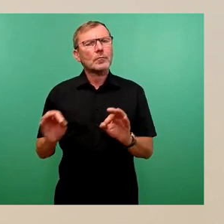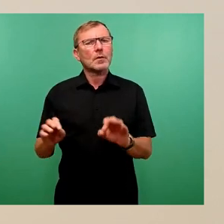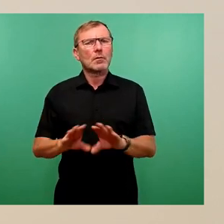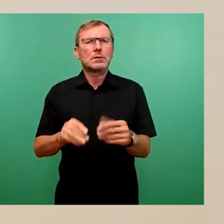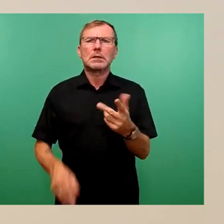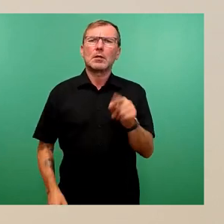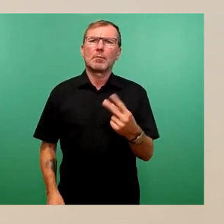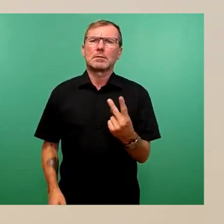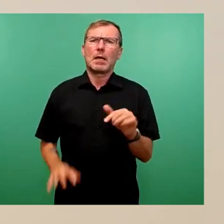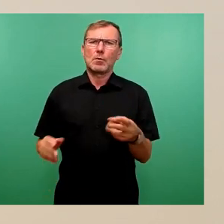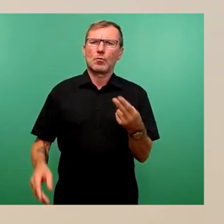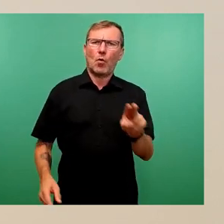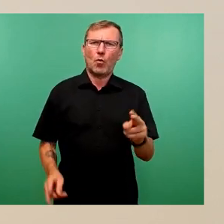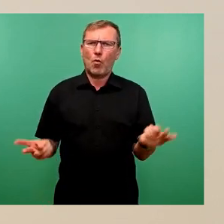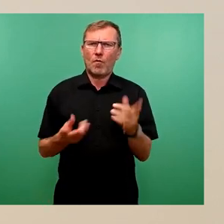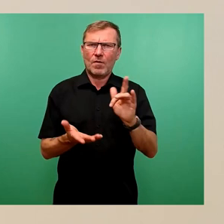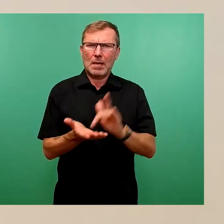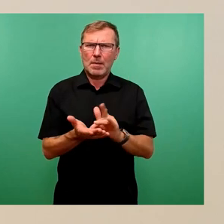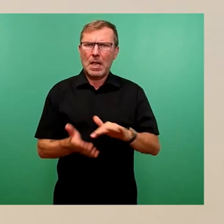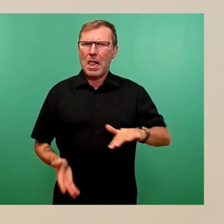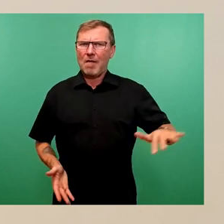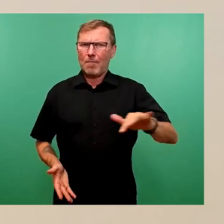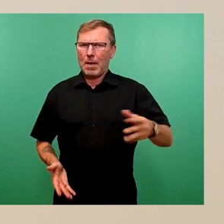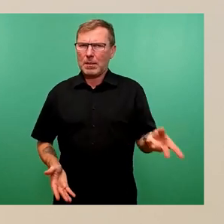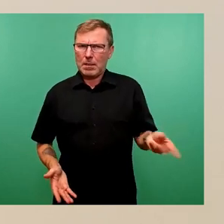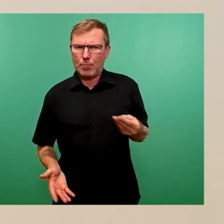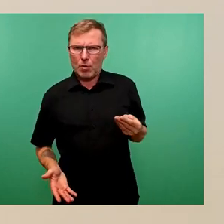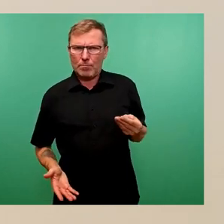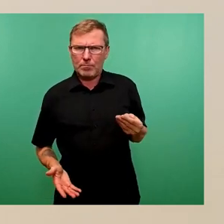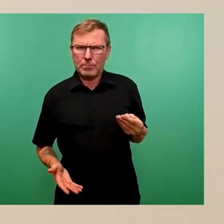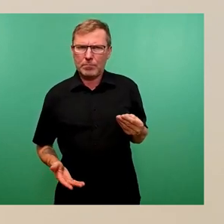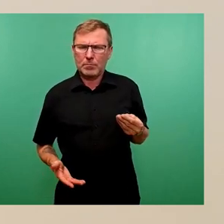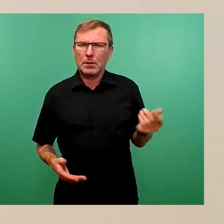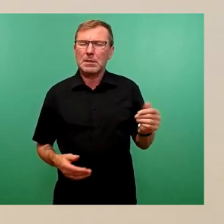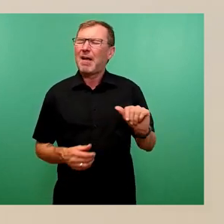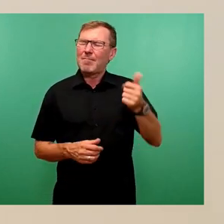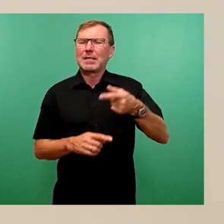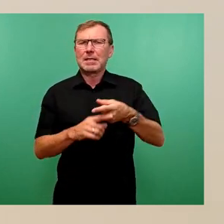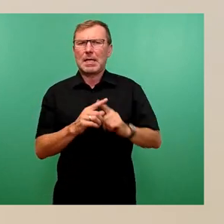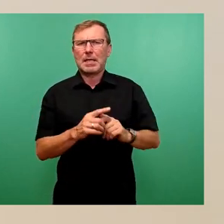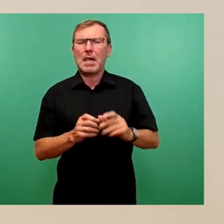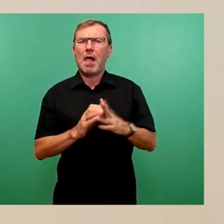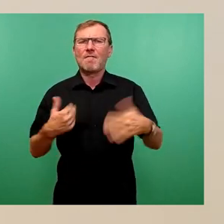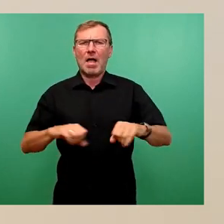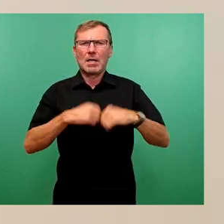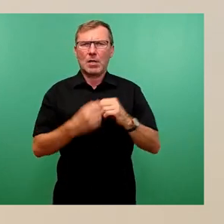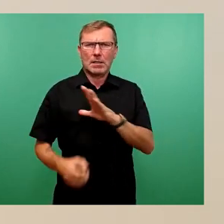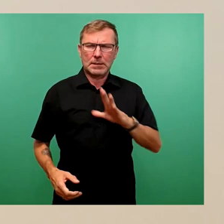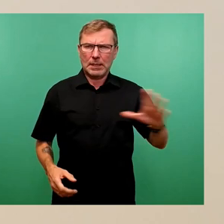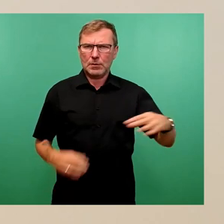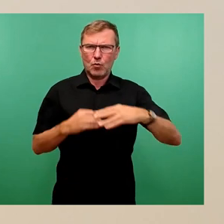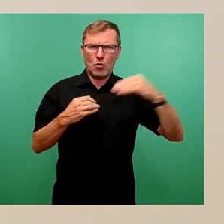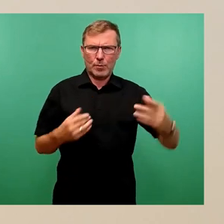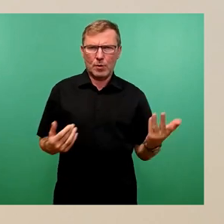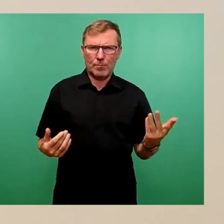Millionen Euro Fördermittel vom Land bekommen. Das heißt also, ein Großteil, den übergroßen Teil hat also der Freistaat Sachsen getragen. Wir haben